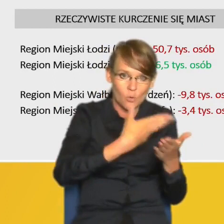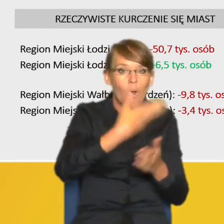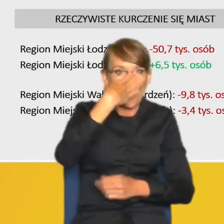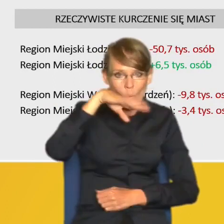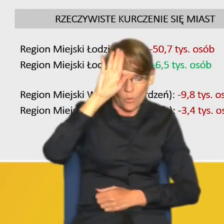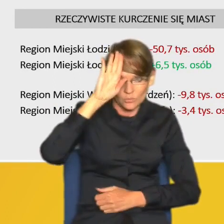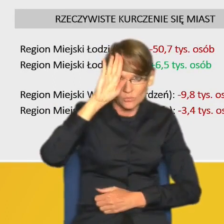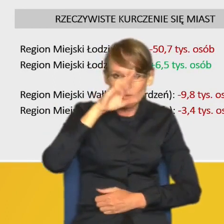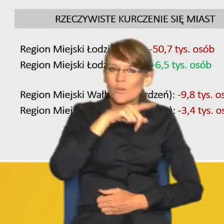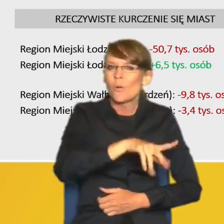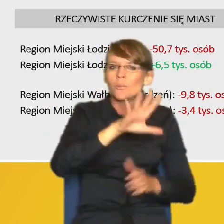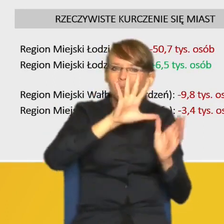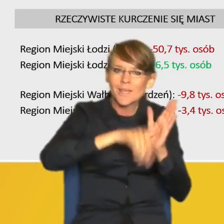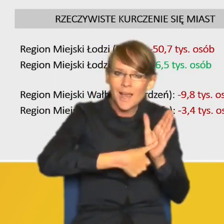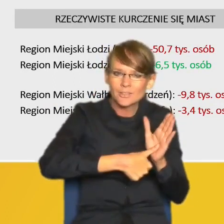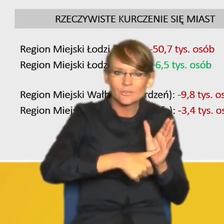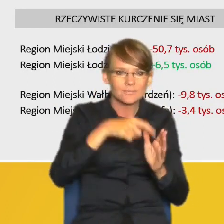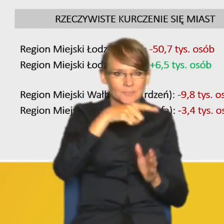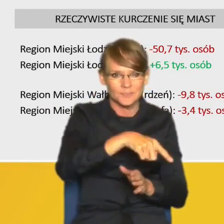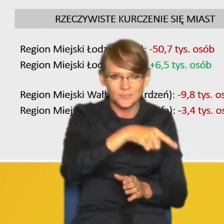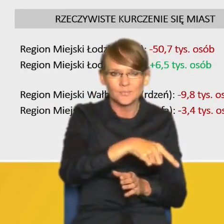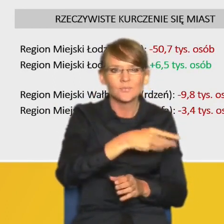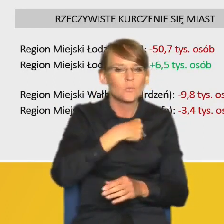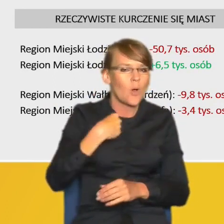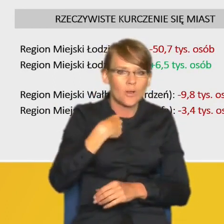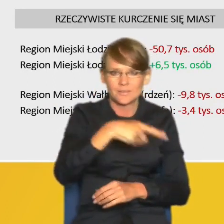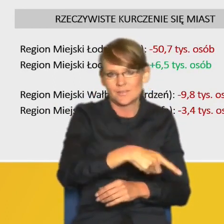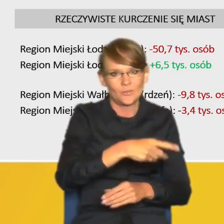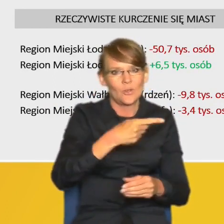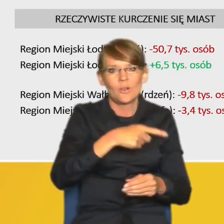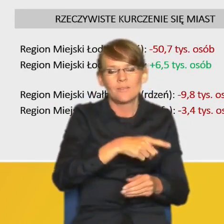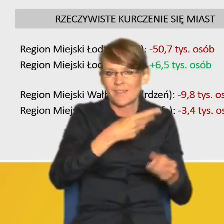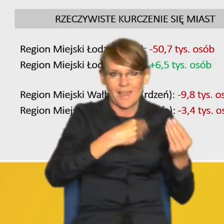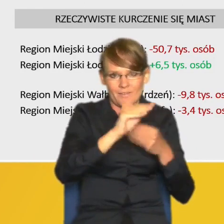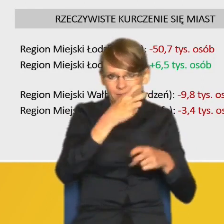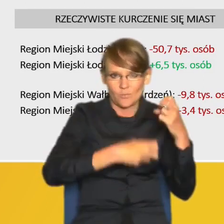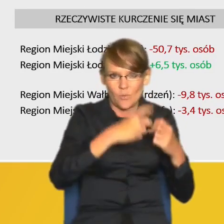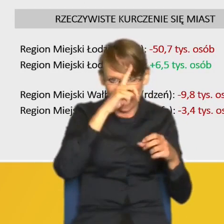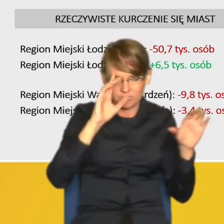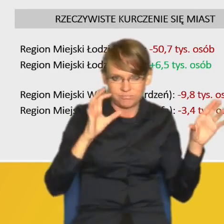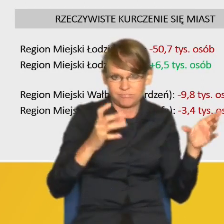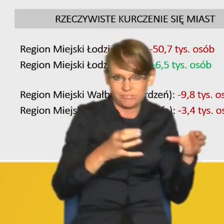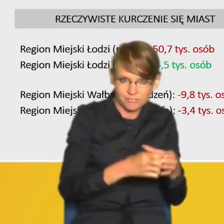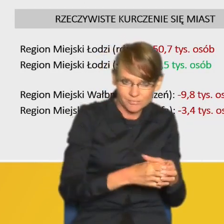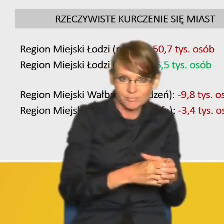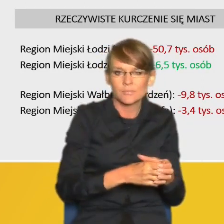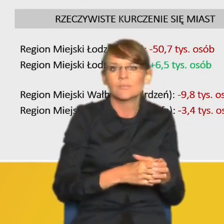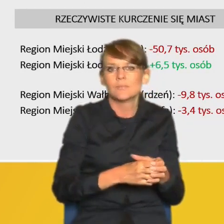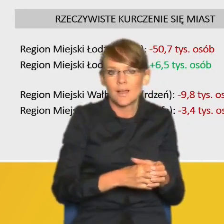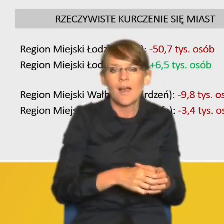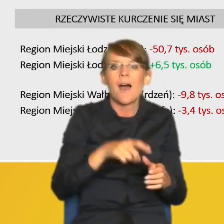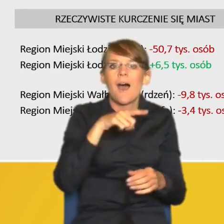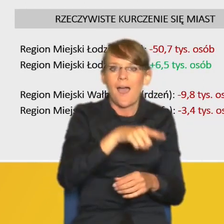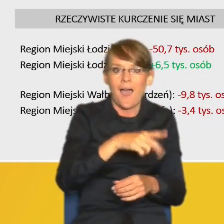która jest miastem najbardziej depopulującym się w Polsce, jeśli chodzi o duże miasta. Z drugiej strony w